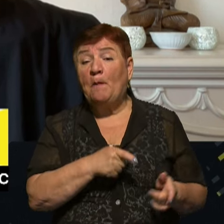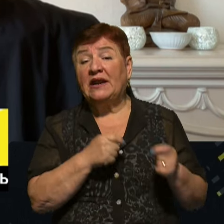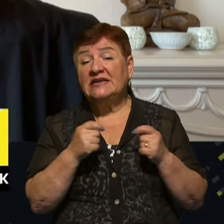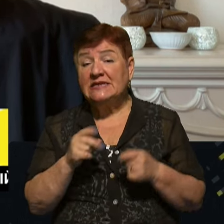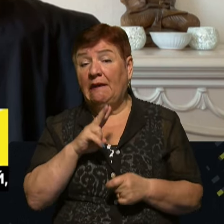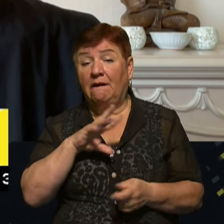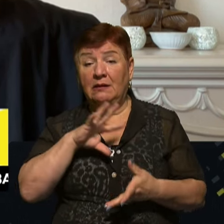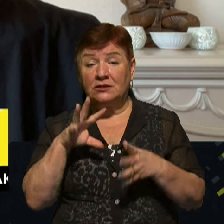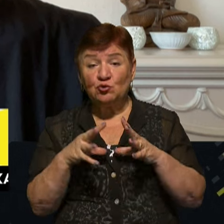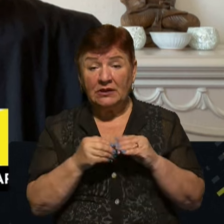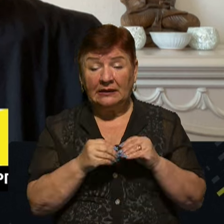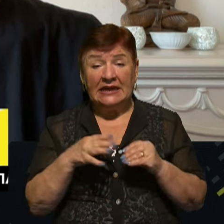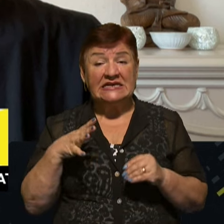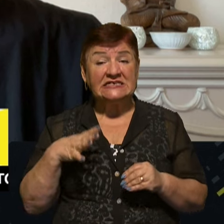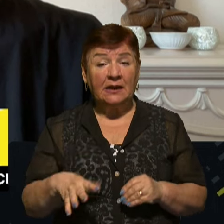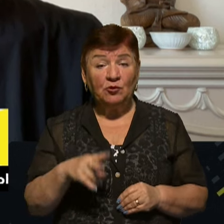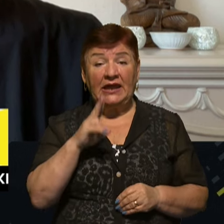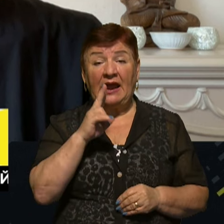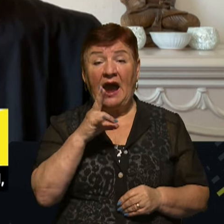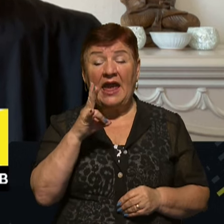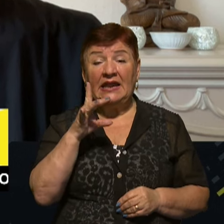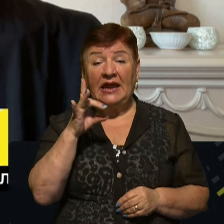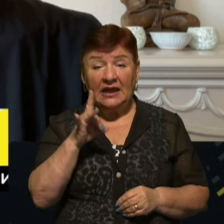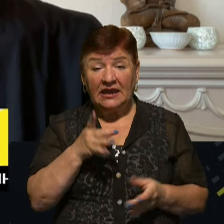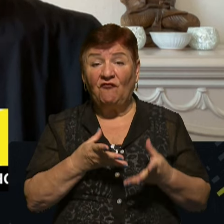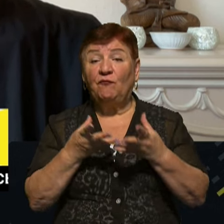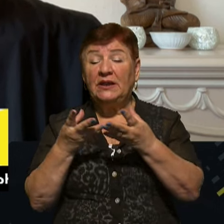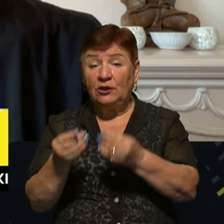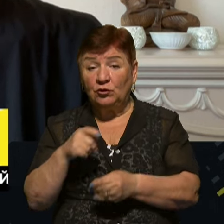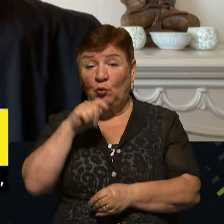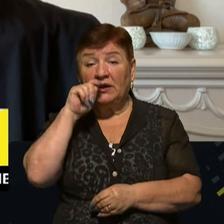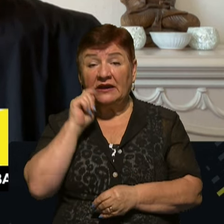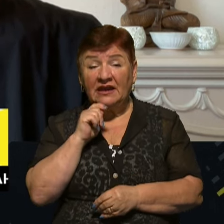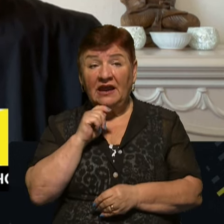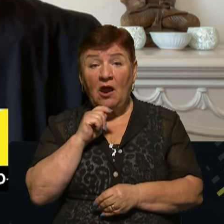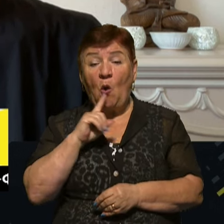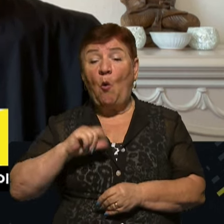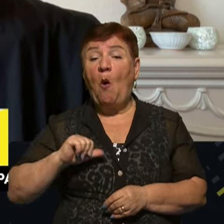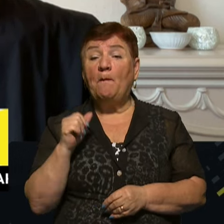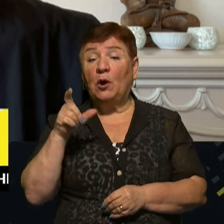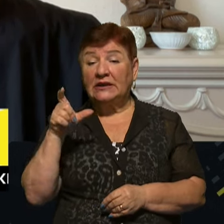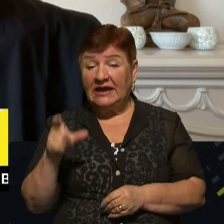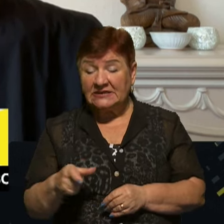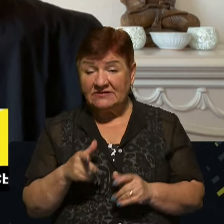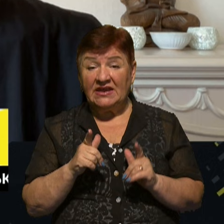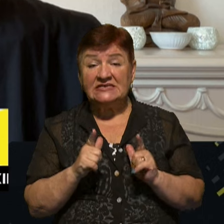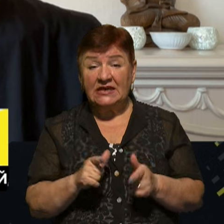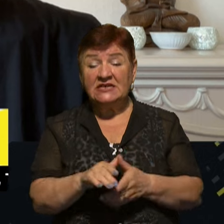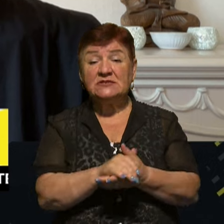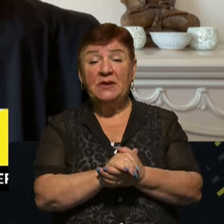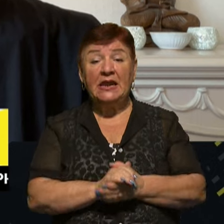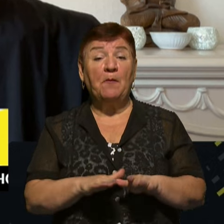глобальніше, що стримати КНР і вплинути на КНР Україна може винятково у партнерстві і згідно з спільними